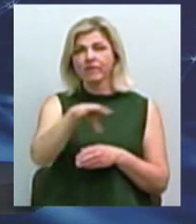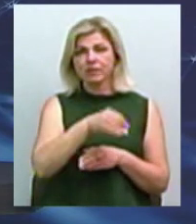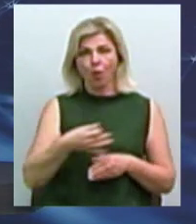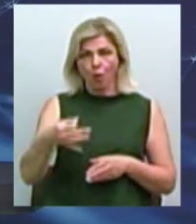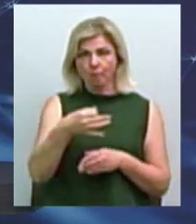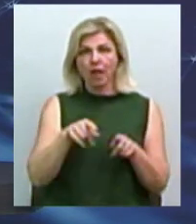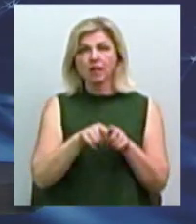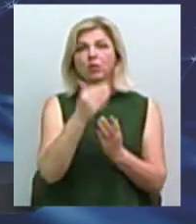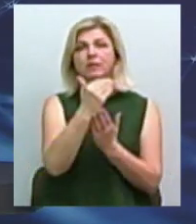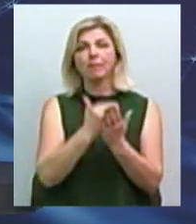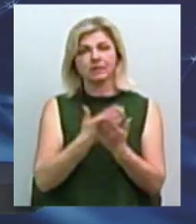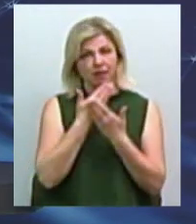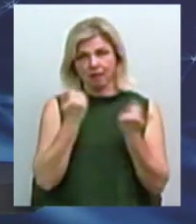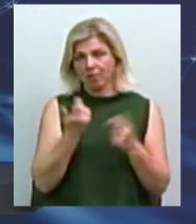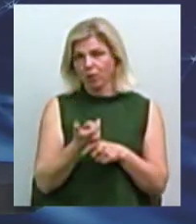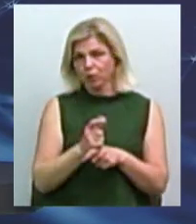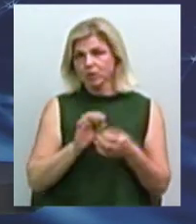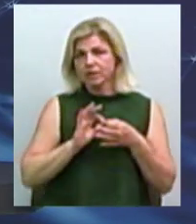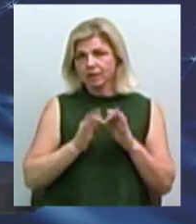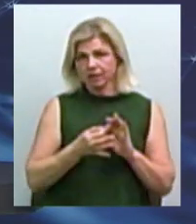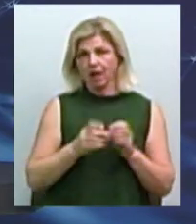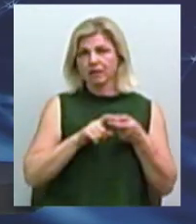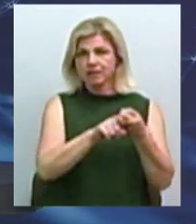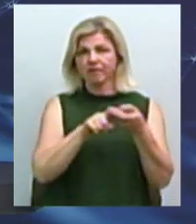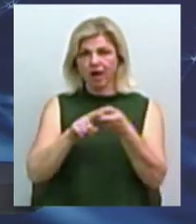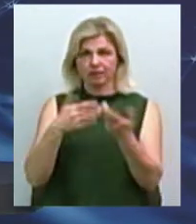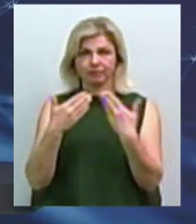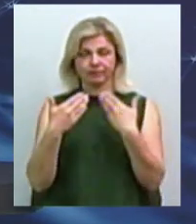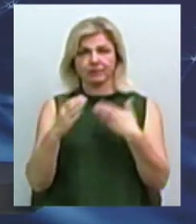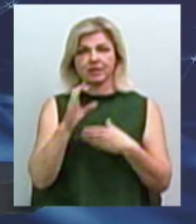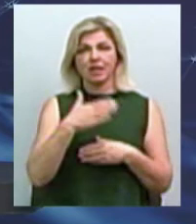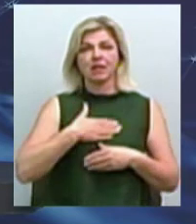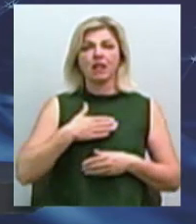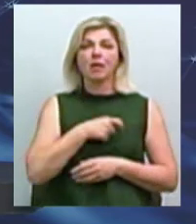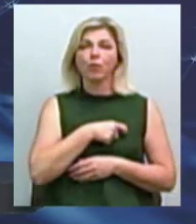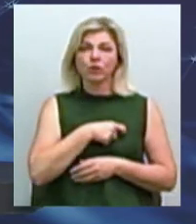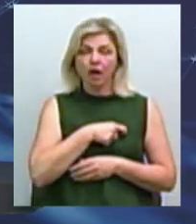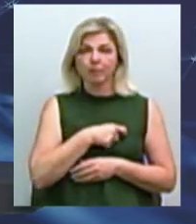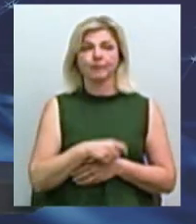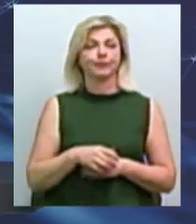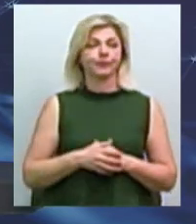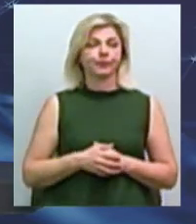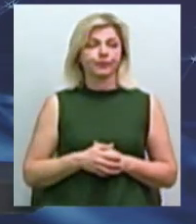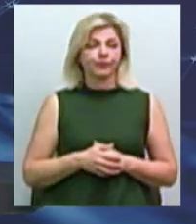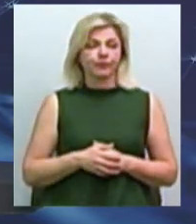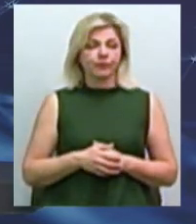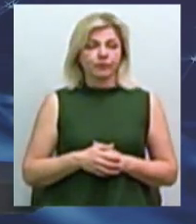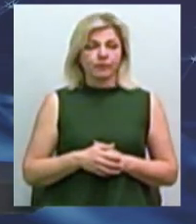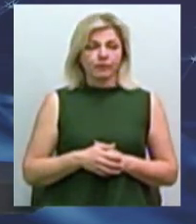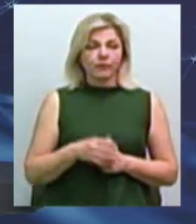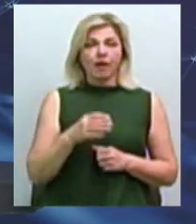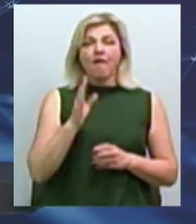Такого списку немає. Тому дуже складно зараз наладити комунікації з нашими депутатами. Пану Рохамію, я в Вайбері